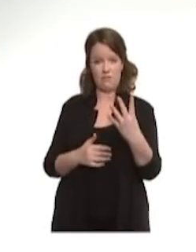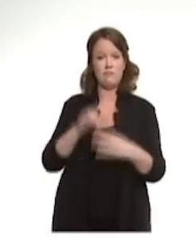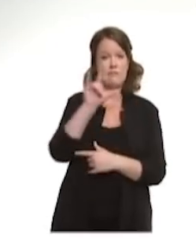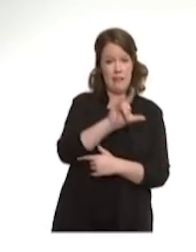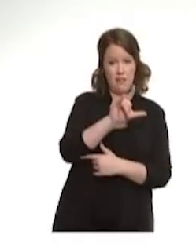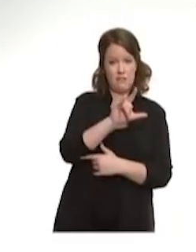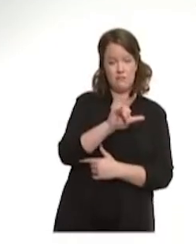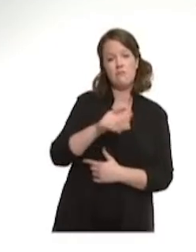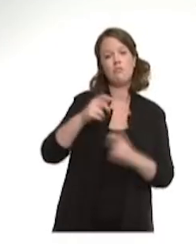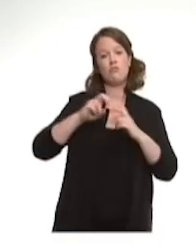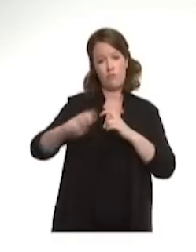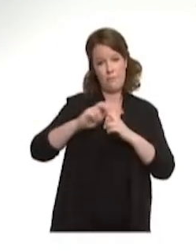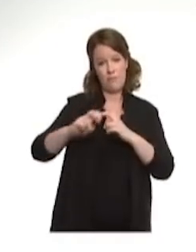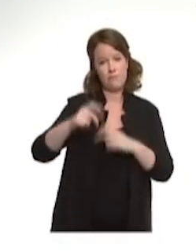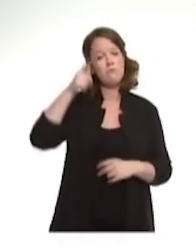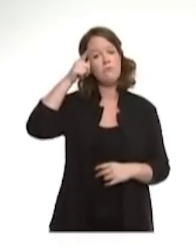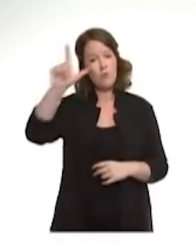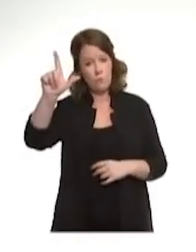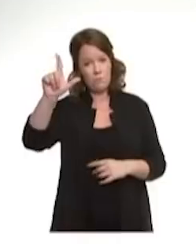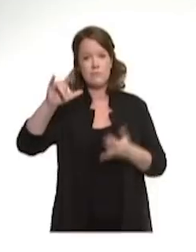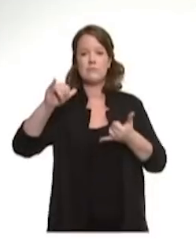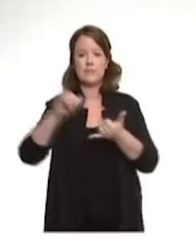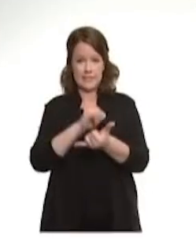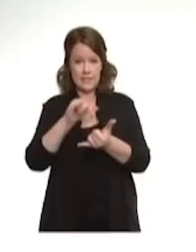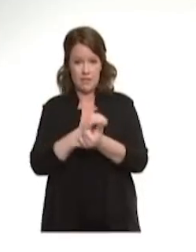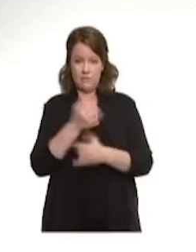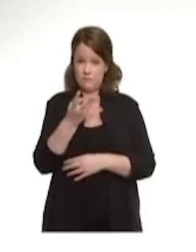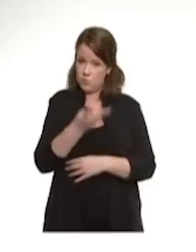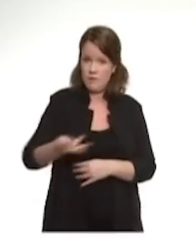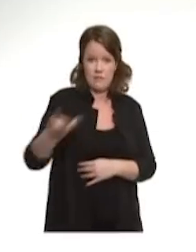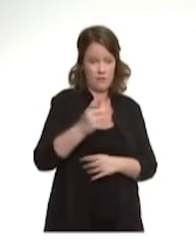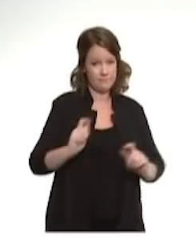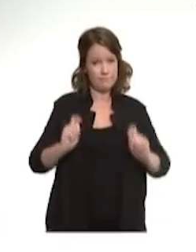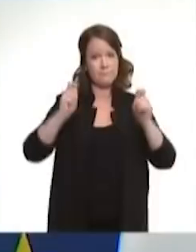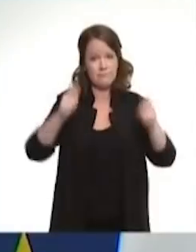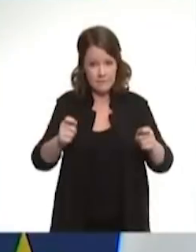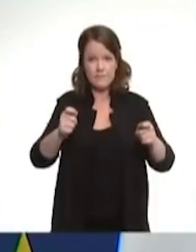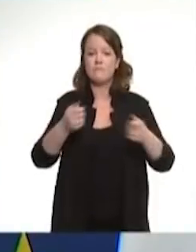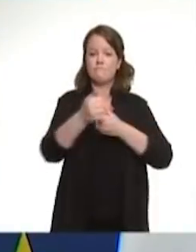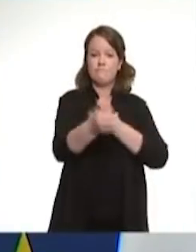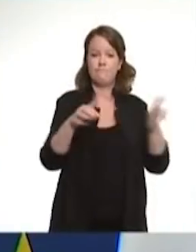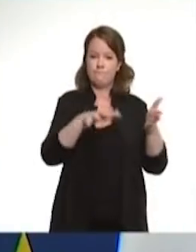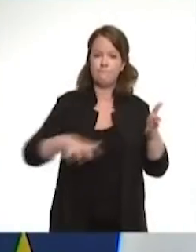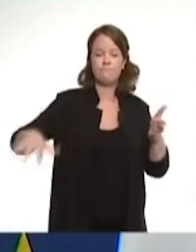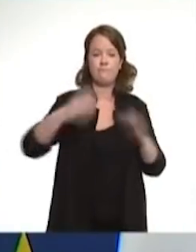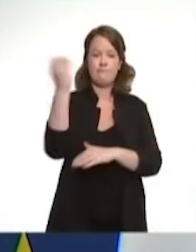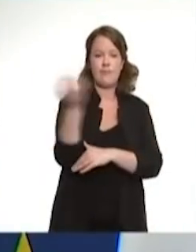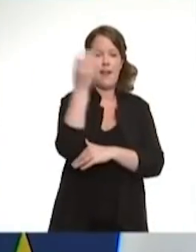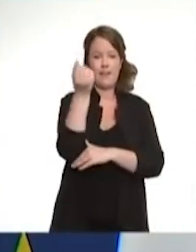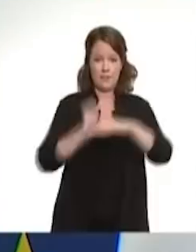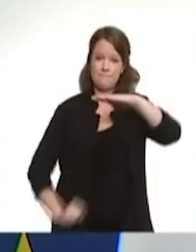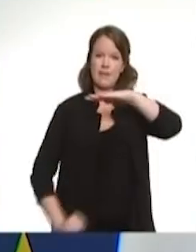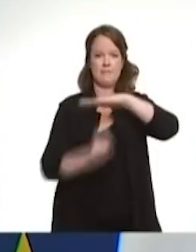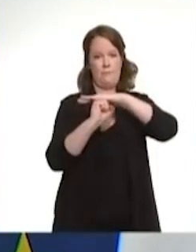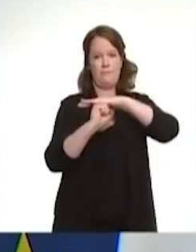Lille, Grenoble, Lyon et Saint-Étienne, un passage en zone d'alerte maximale a été décidé par le